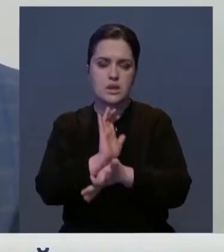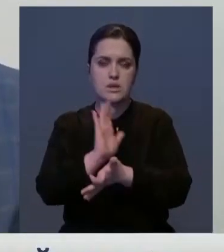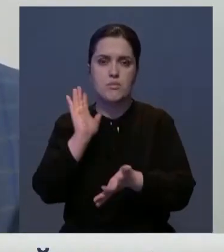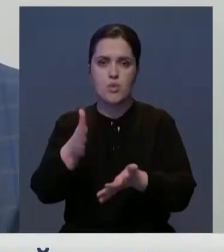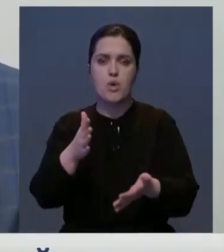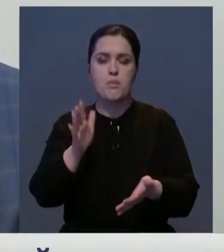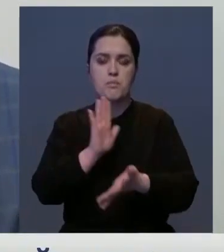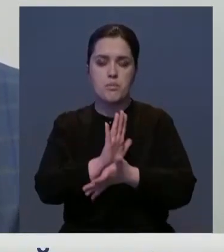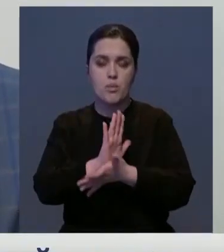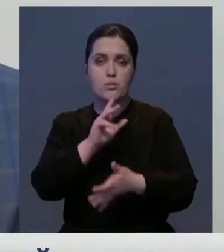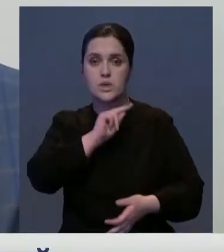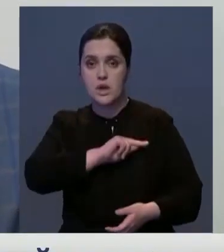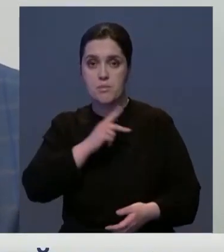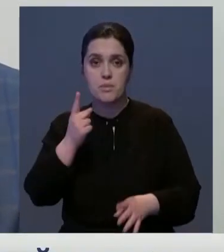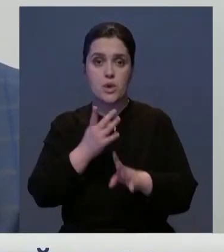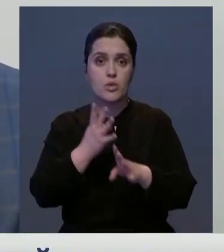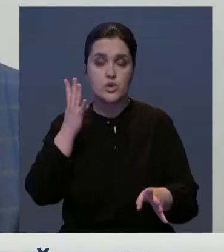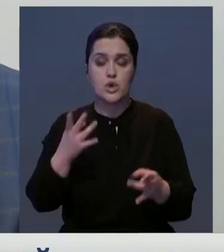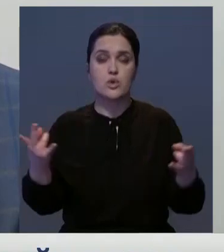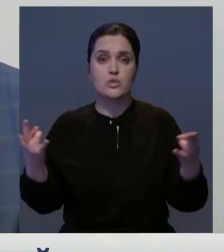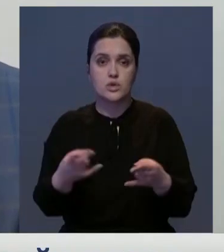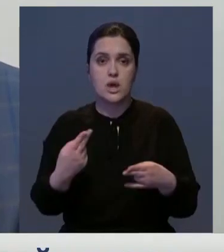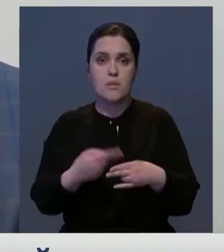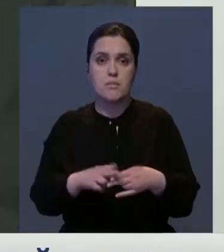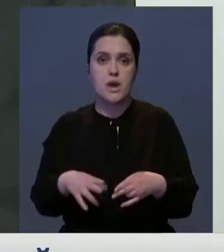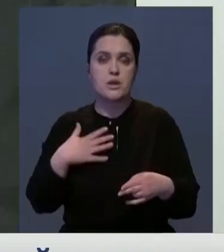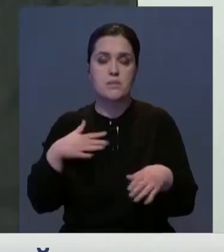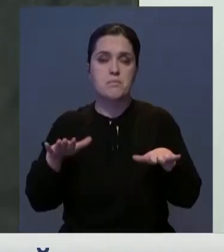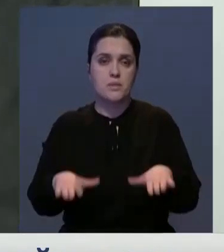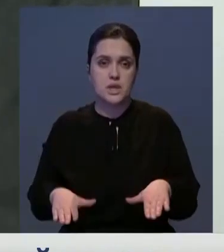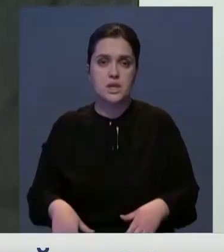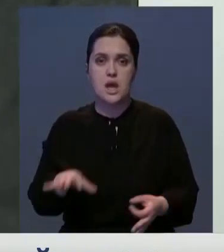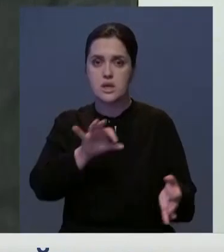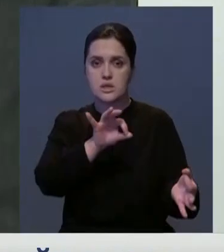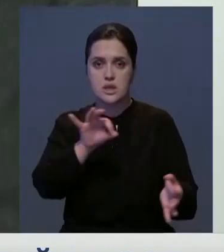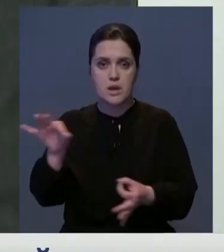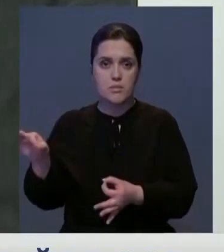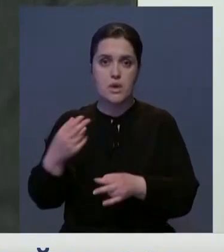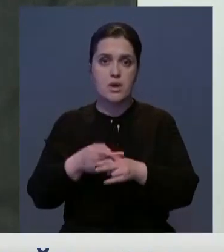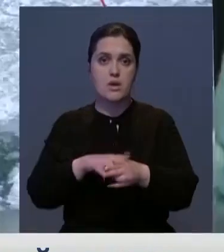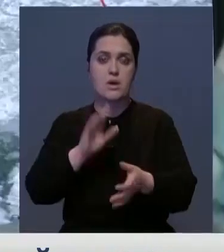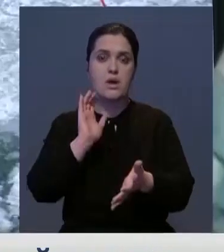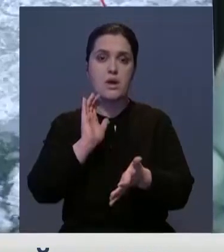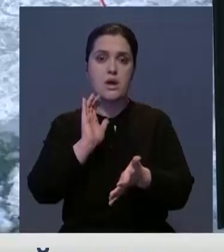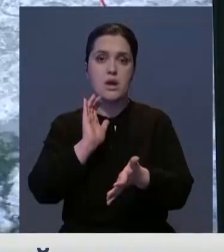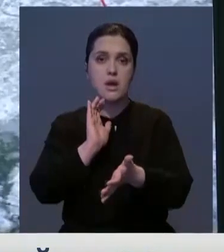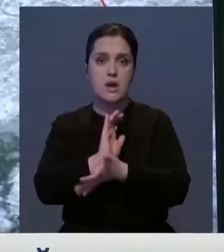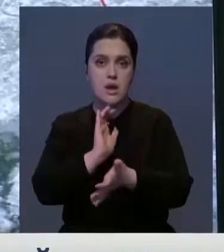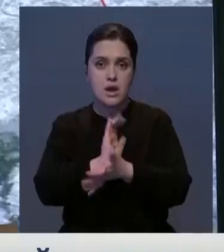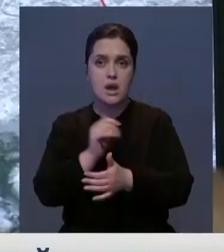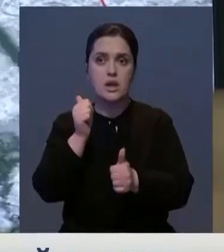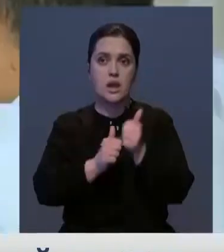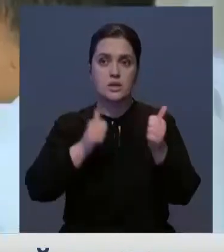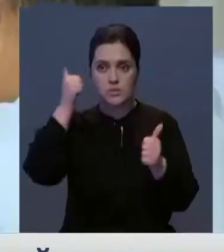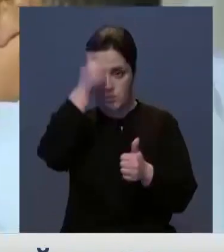соответствующие работы. Но для этого в первую очередь нужна соответствующая территория. Заброшенные свалки на космических объектах с каждым годом становится